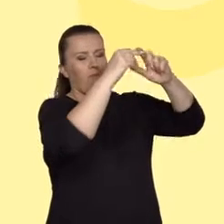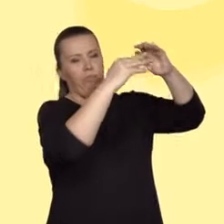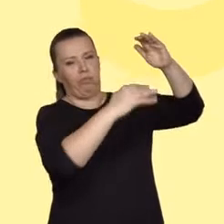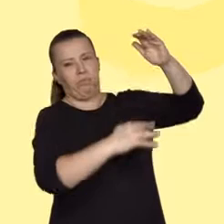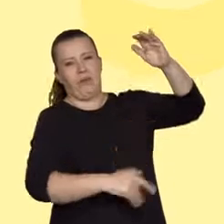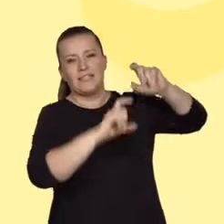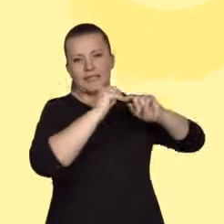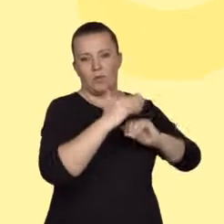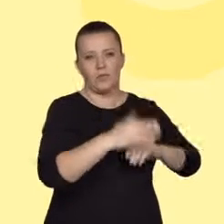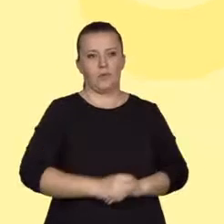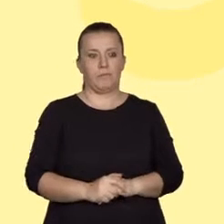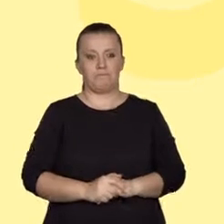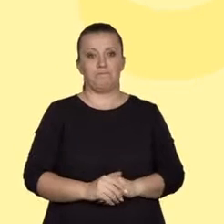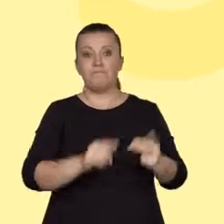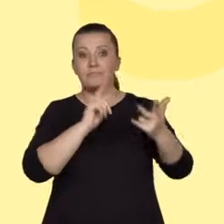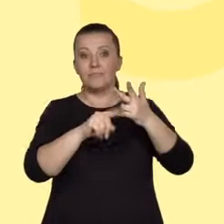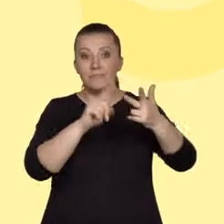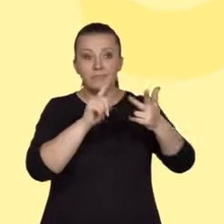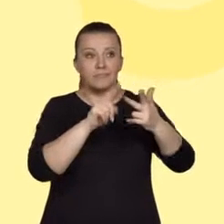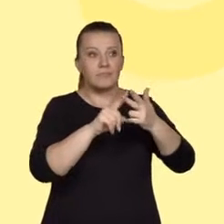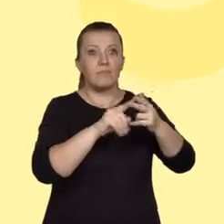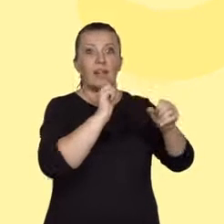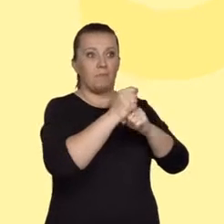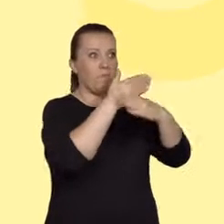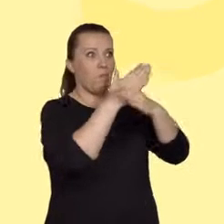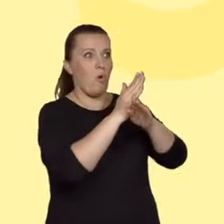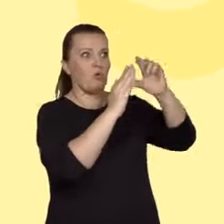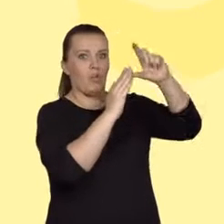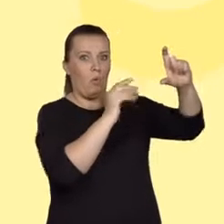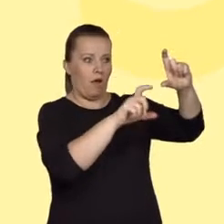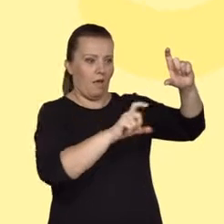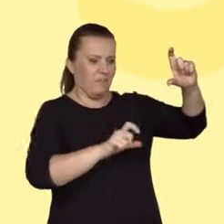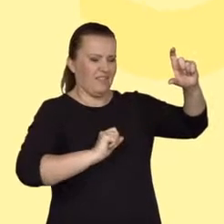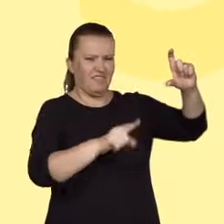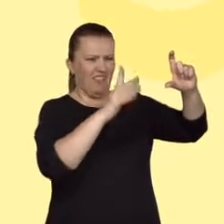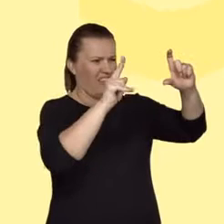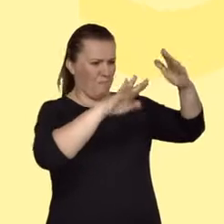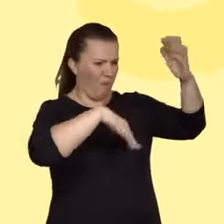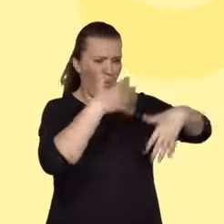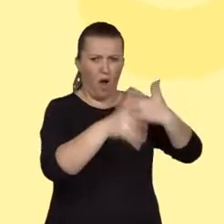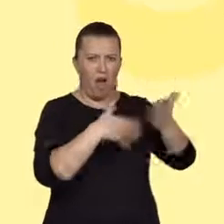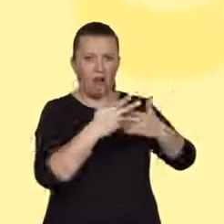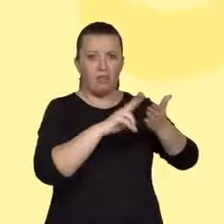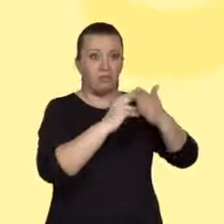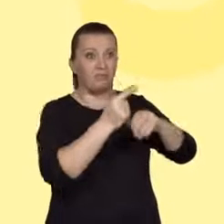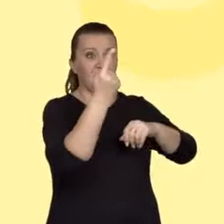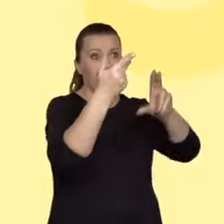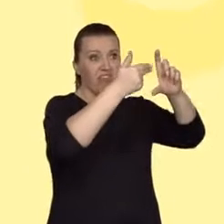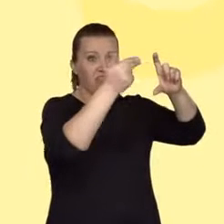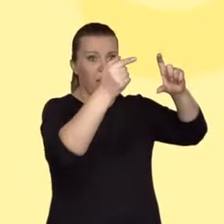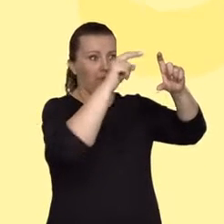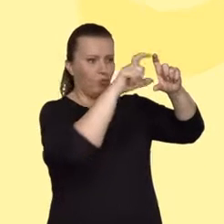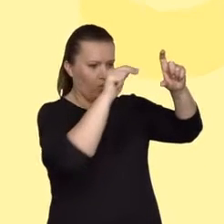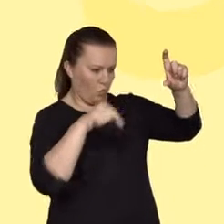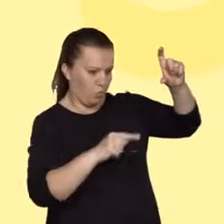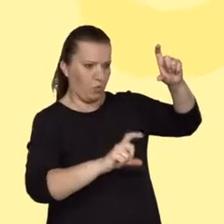podziału na akapity, co prowadzi często do niespójności tematycznej, czyli chaosu w pracy, powracania do niektórych wątków. Brak zamysłu